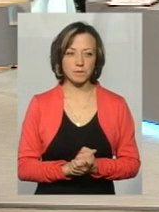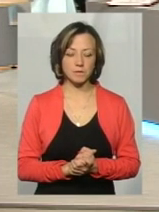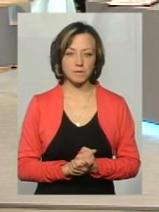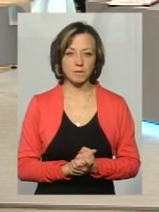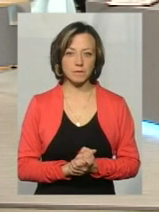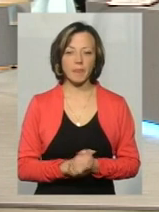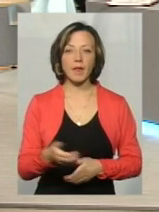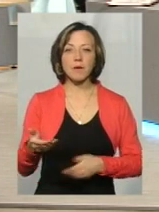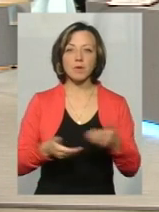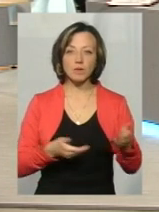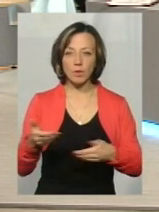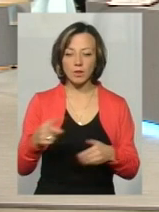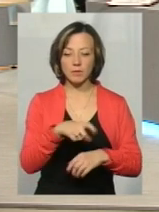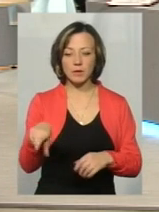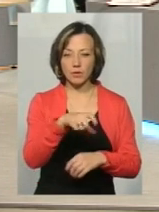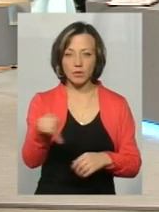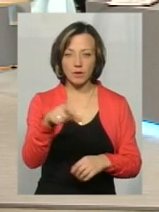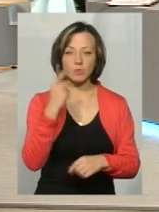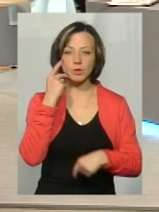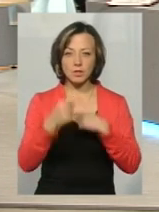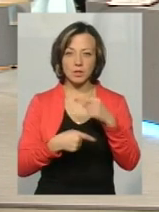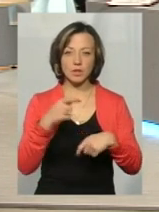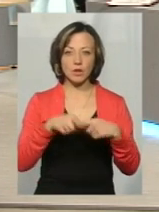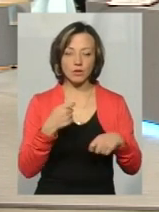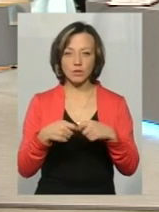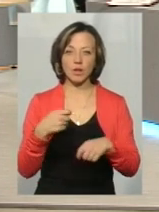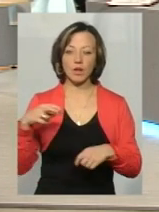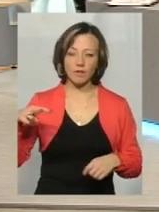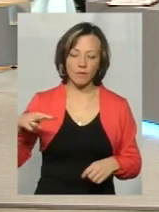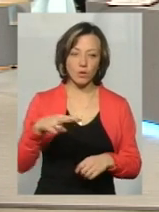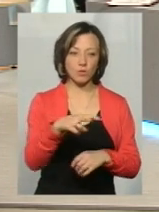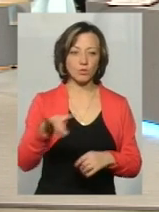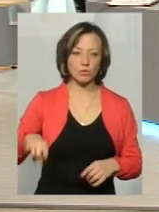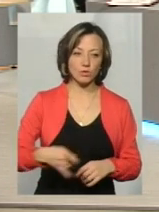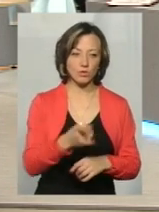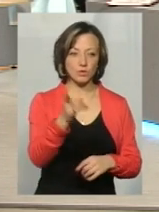пішохідних... Пішохід не треба вкладені, і пішохідно нарушають, воно спорту проїжджає.